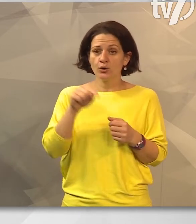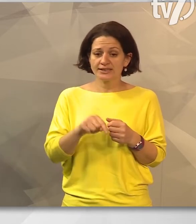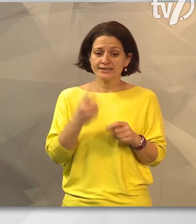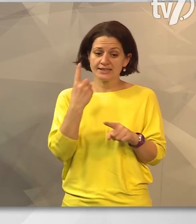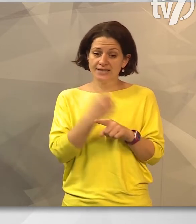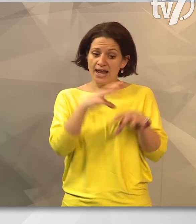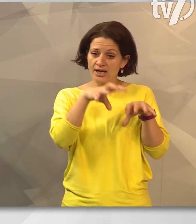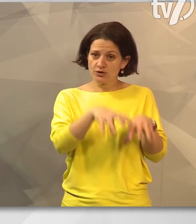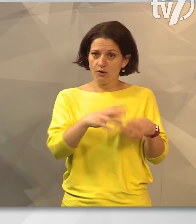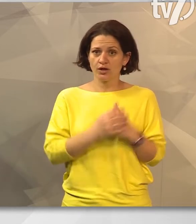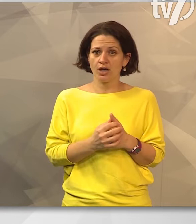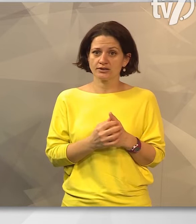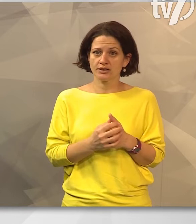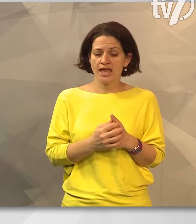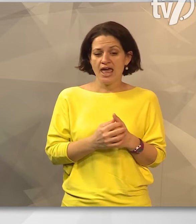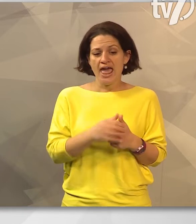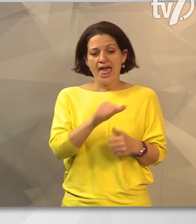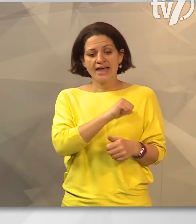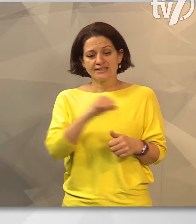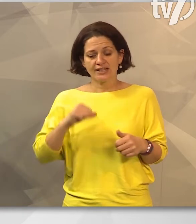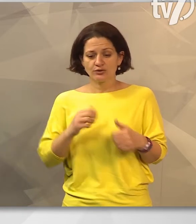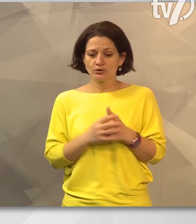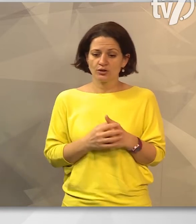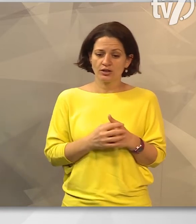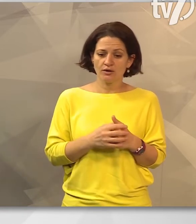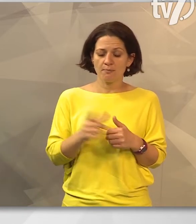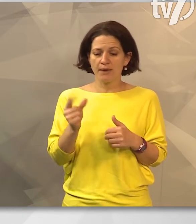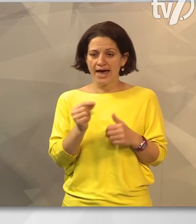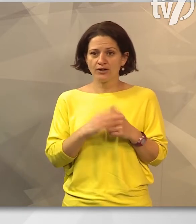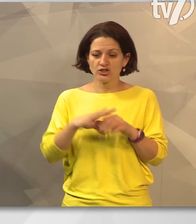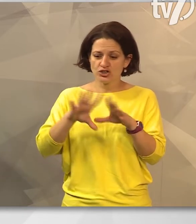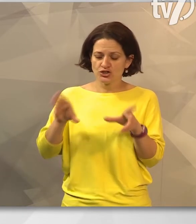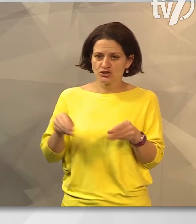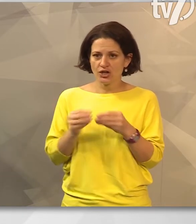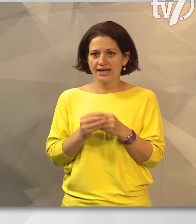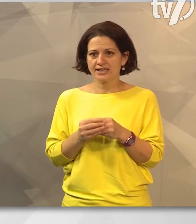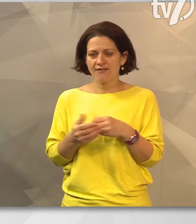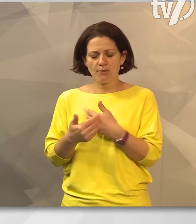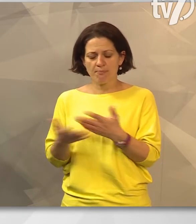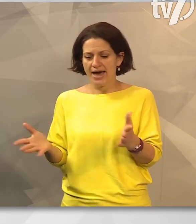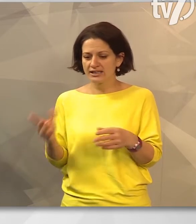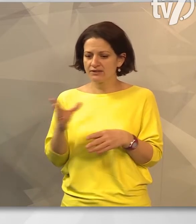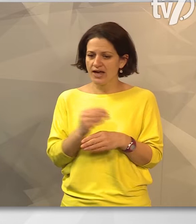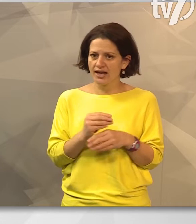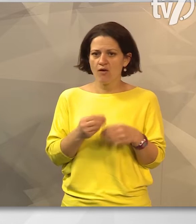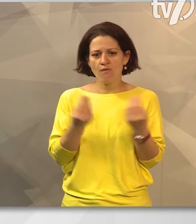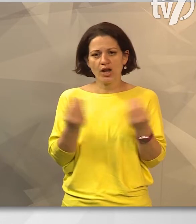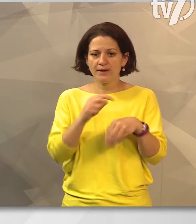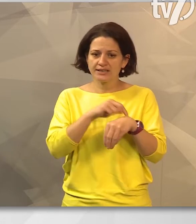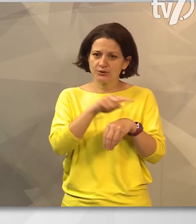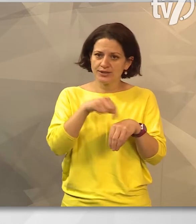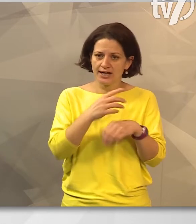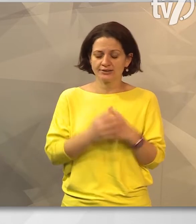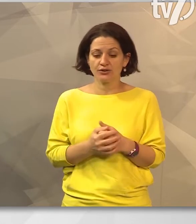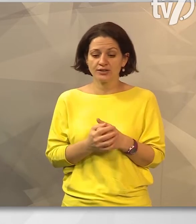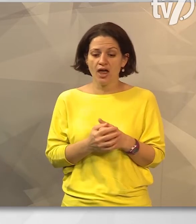szállásfoglal, eltölt egyedül, másodmagával, családjával vagy bárkivel, itt valamennyi időt,